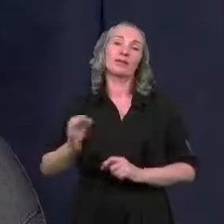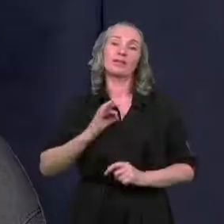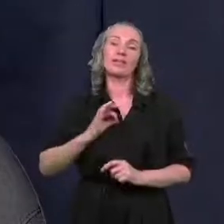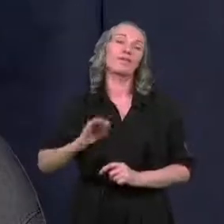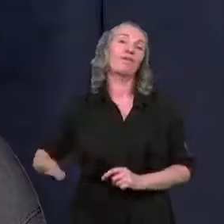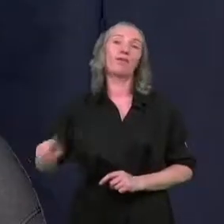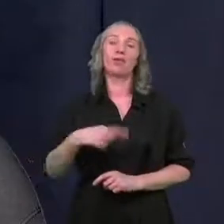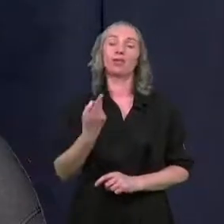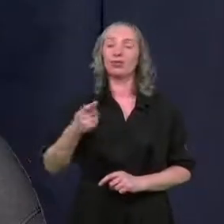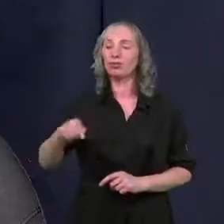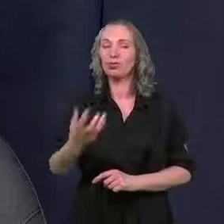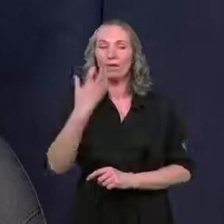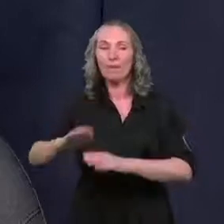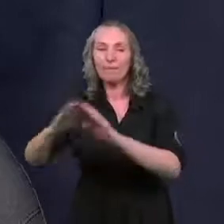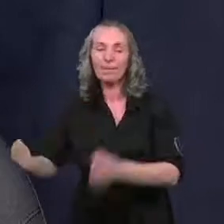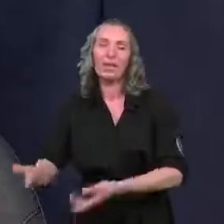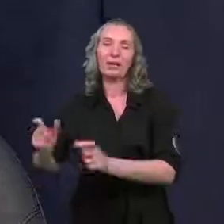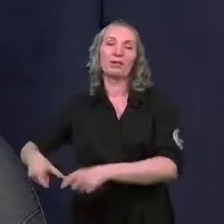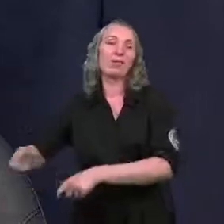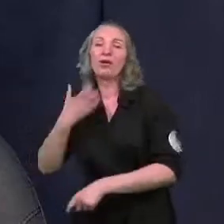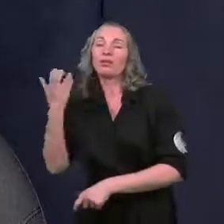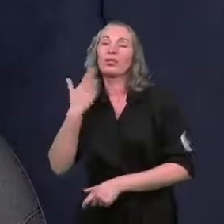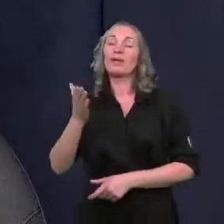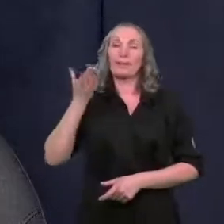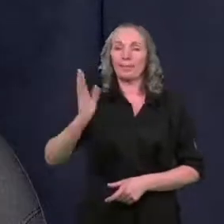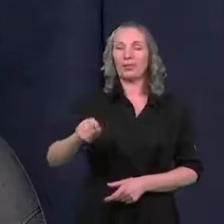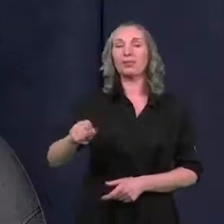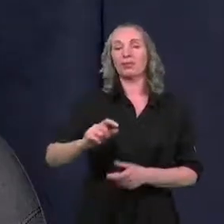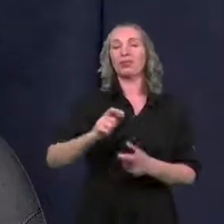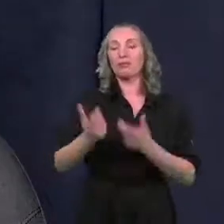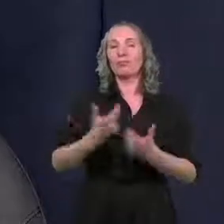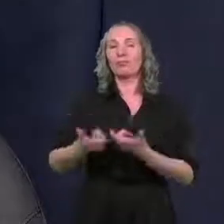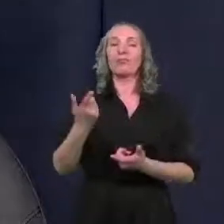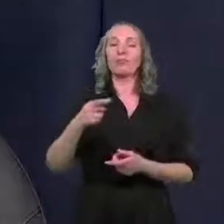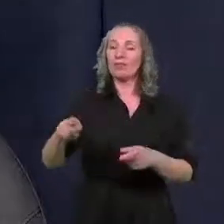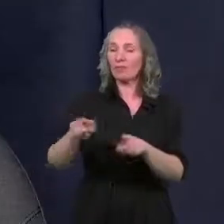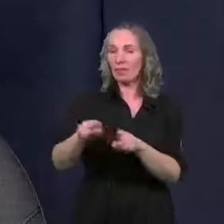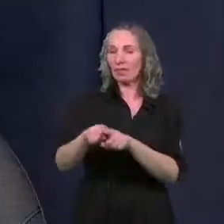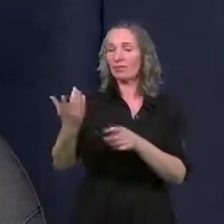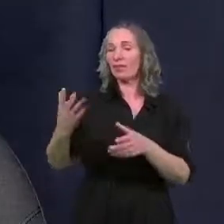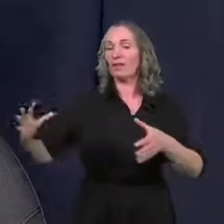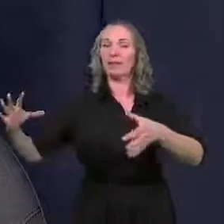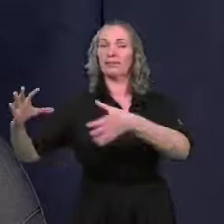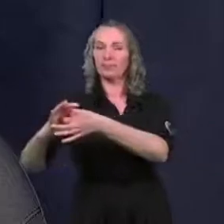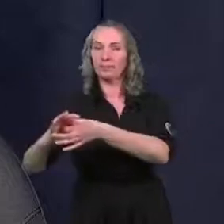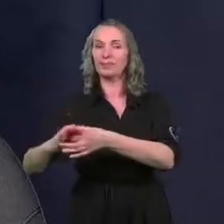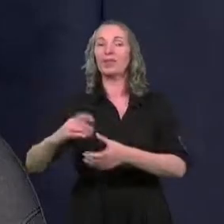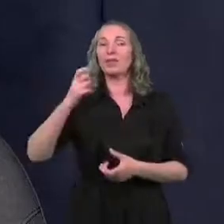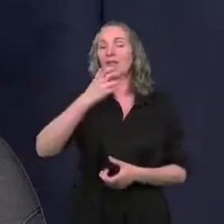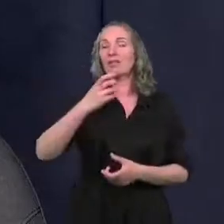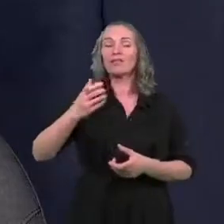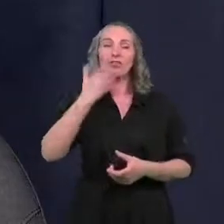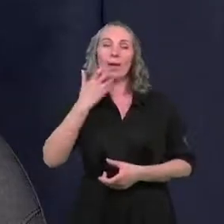źródła ciepła i będziemy to robić. Tych także, którzy chcą się podłączyć do ciepła